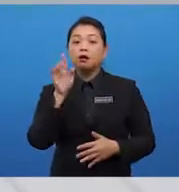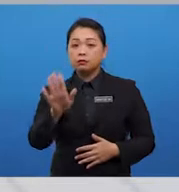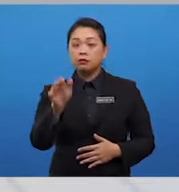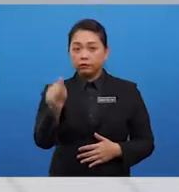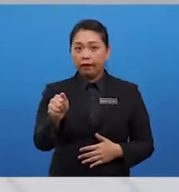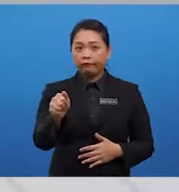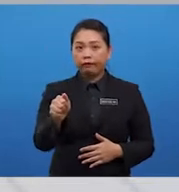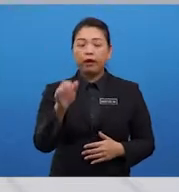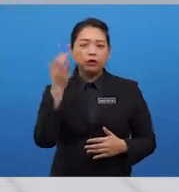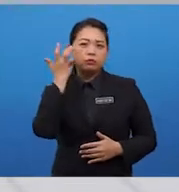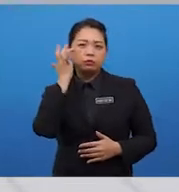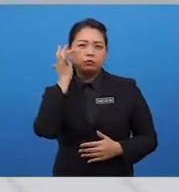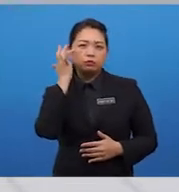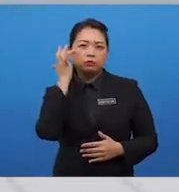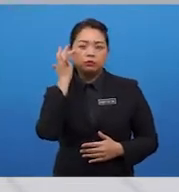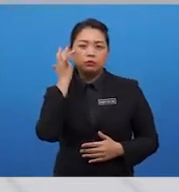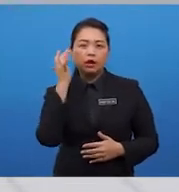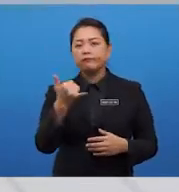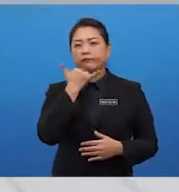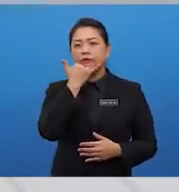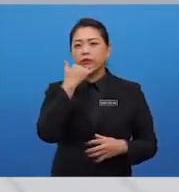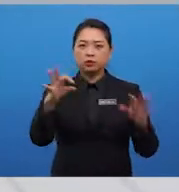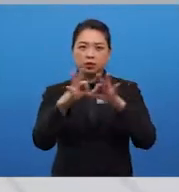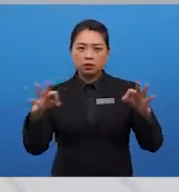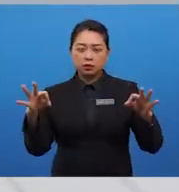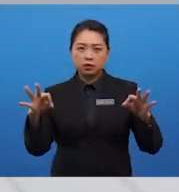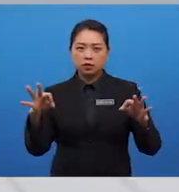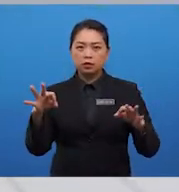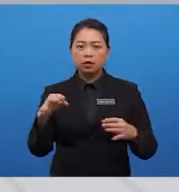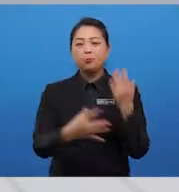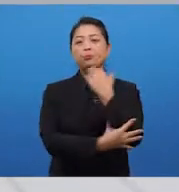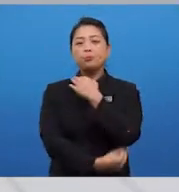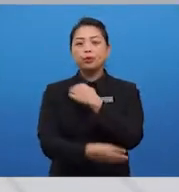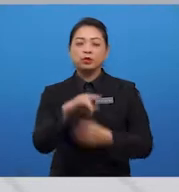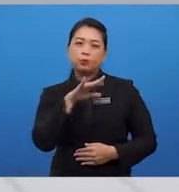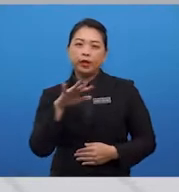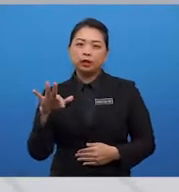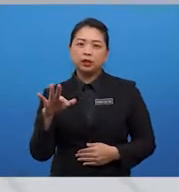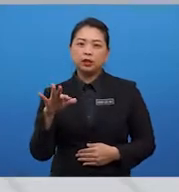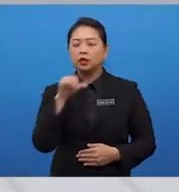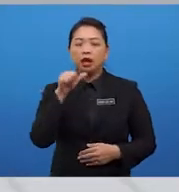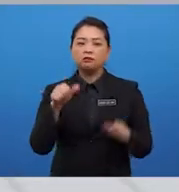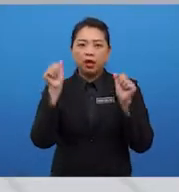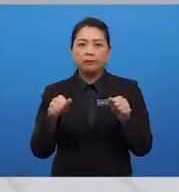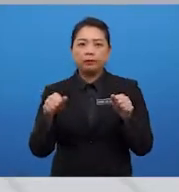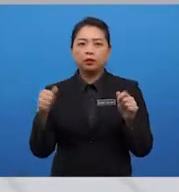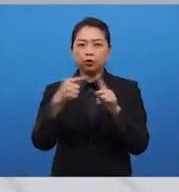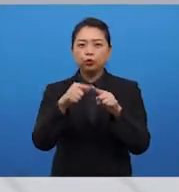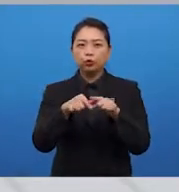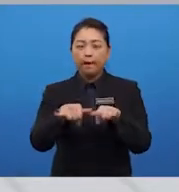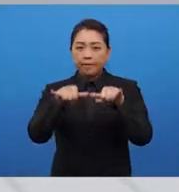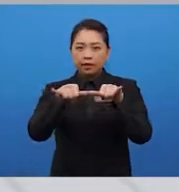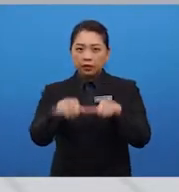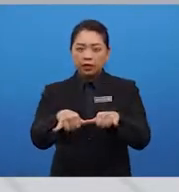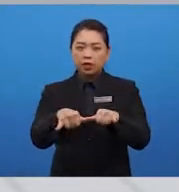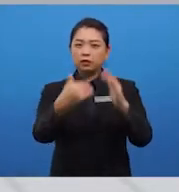the questions asked, wrong use of tenses, poor spelling, unable to maintain the flow of